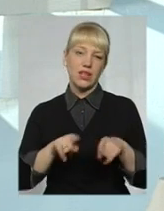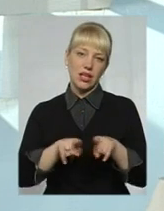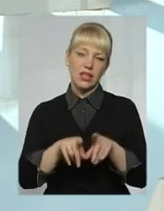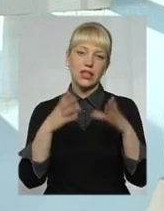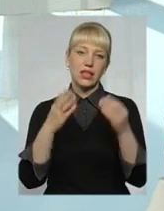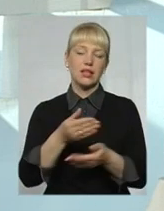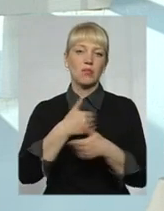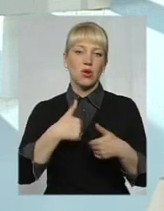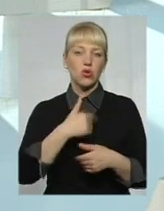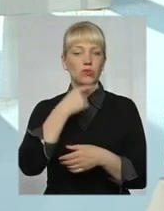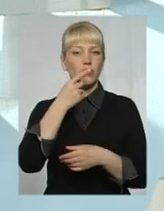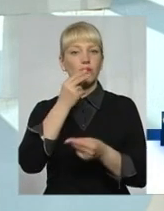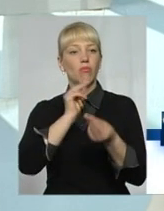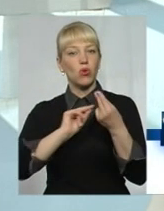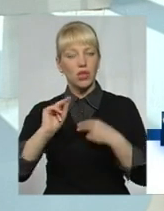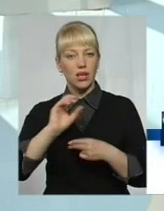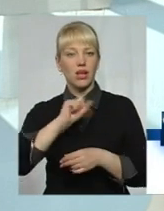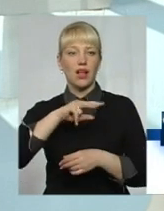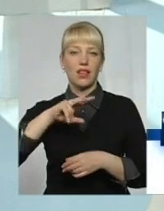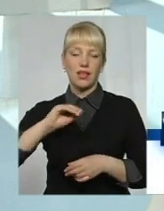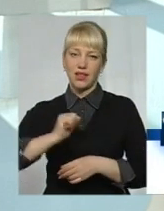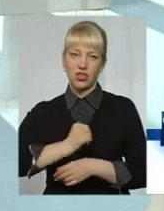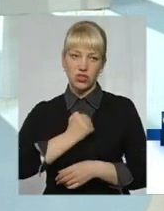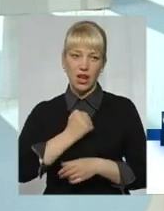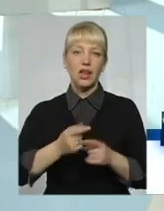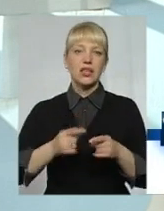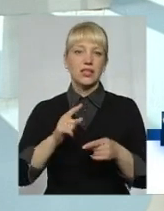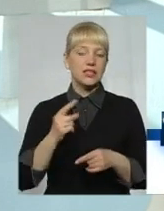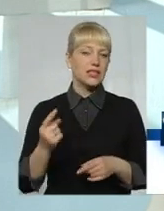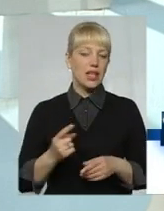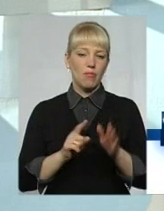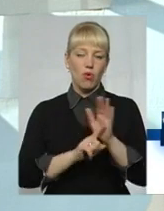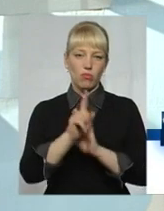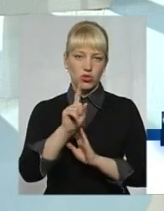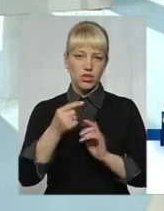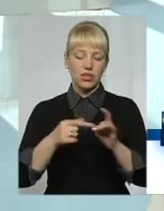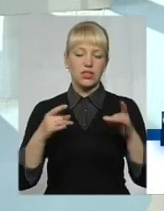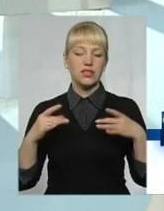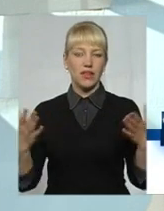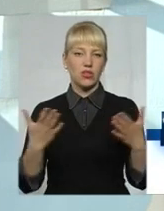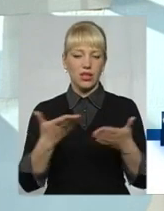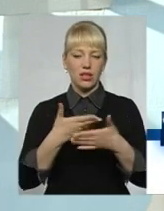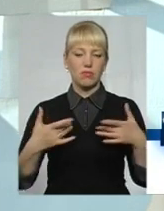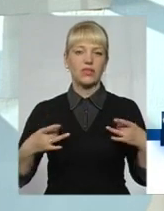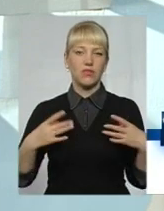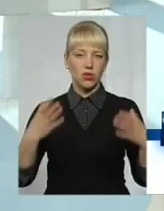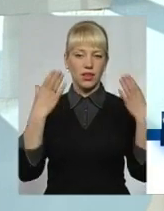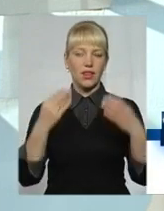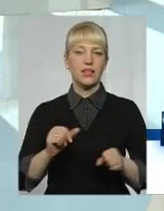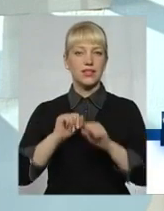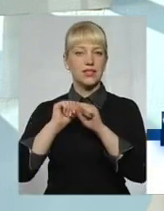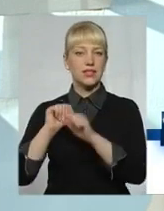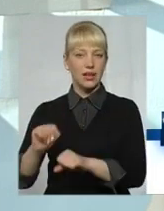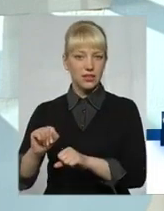хочемо говорити про найкраще, але, на жаль, з самого початку свято, яке ми сьогодні святкуємо, День захисту.